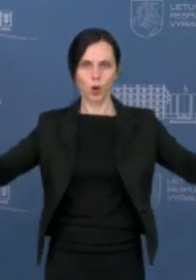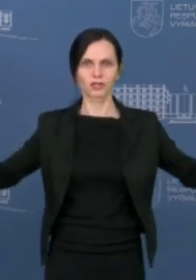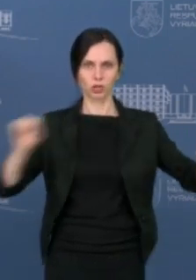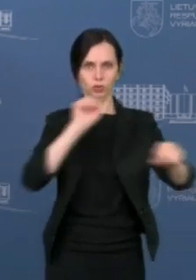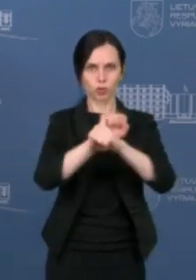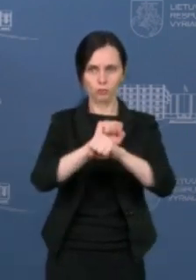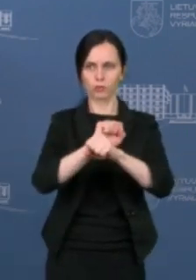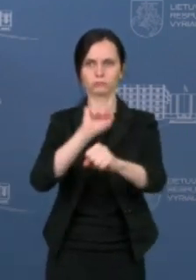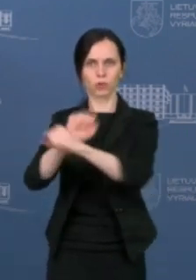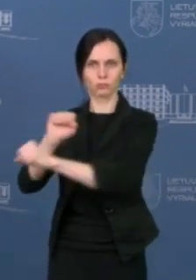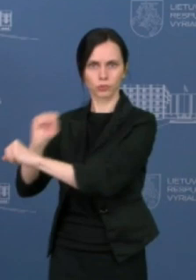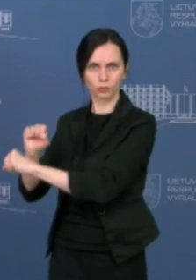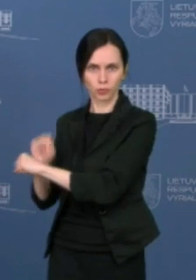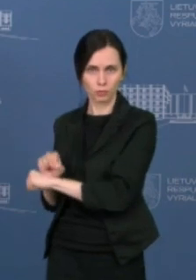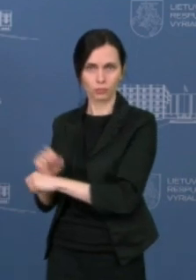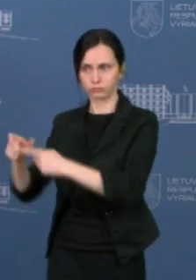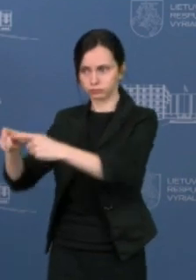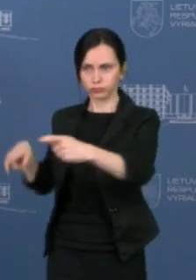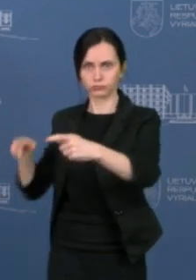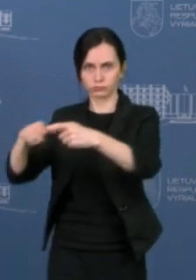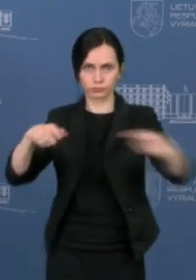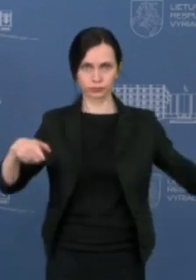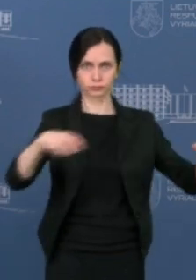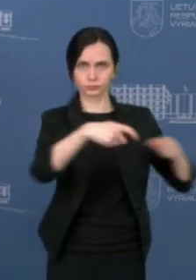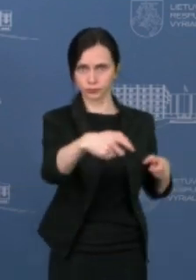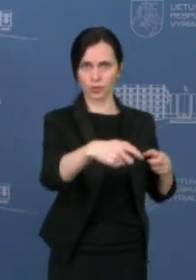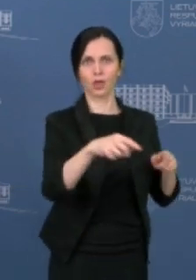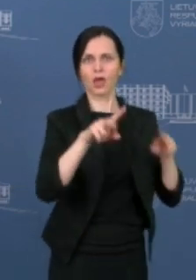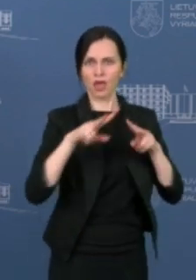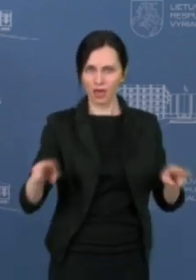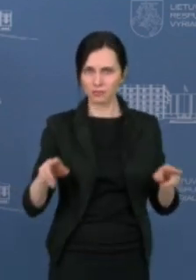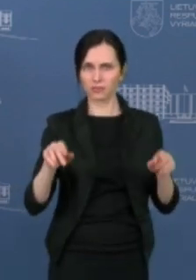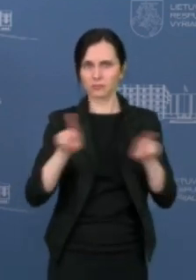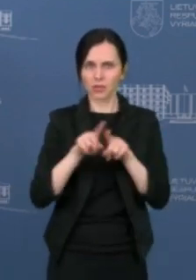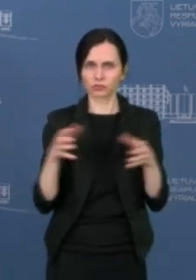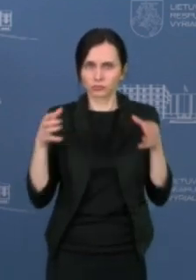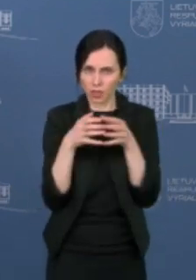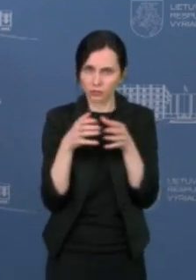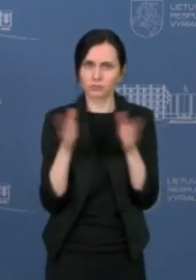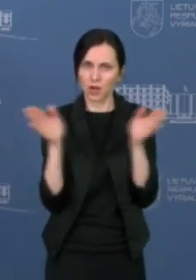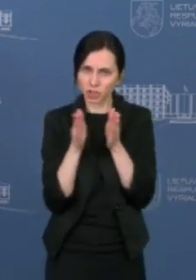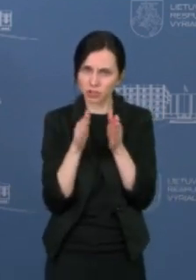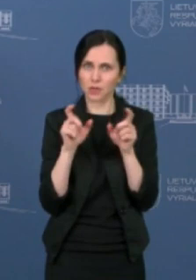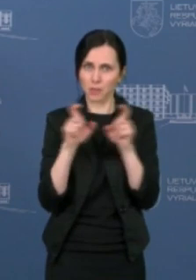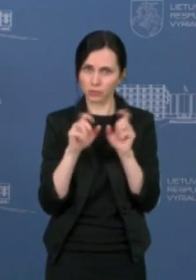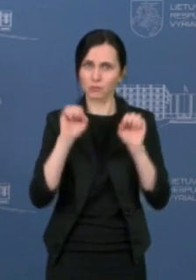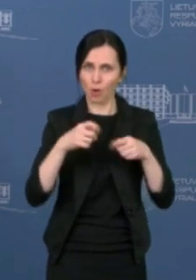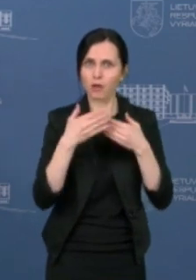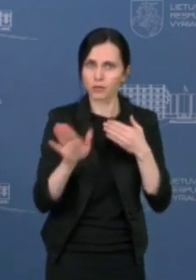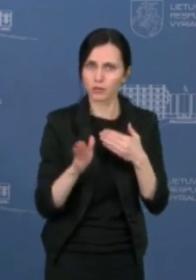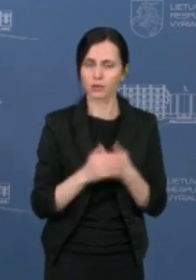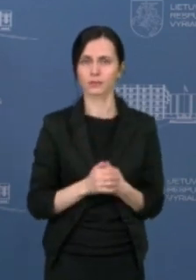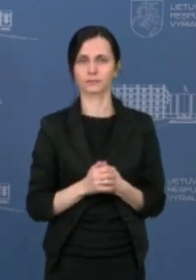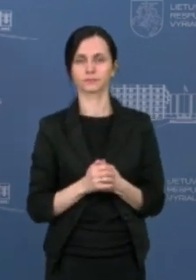plotą ir taip pat veikia kaip, na, mažesnių parduotuvė, ar tai būtų jau draudžiama ir nisižingima? Ačiū. Na,